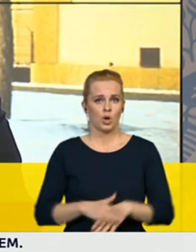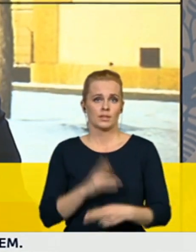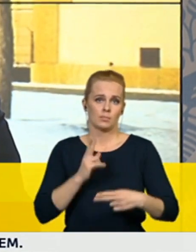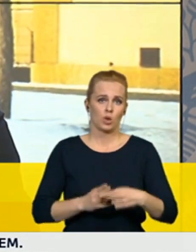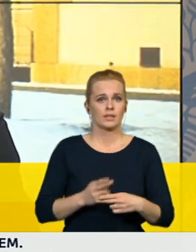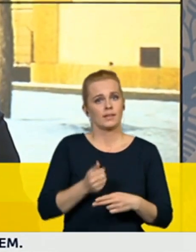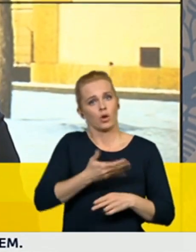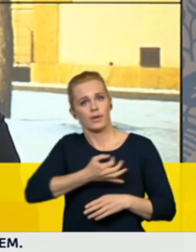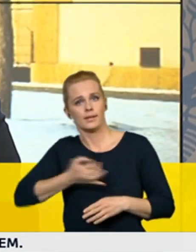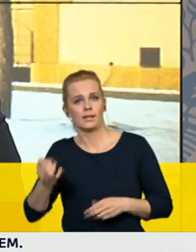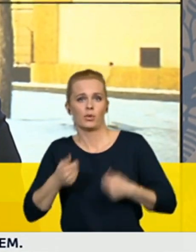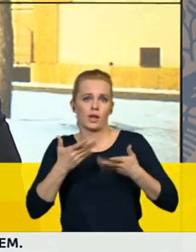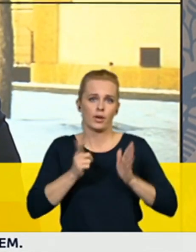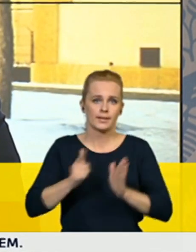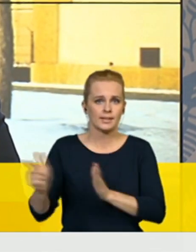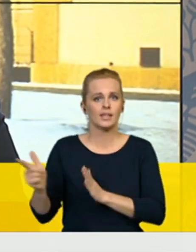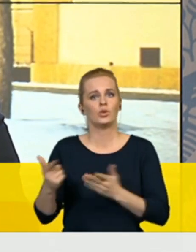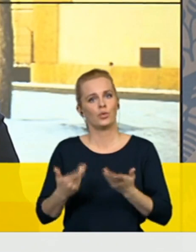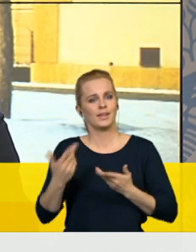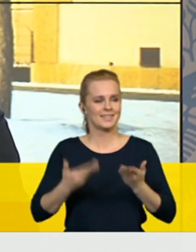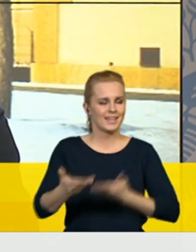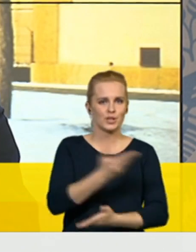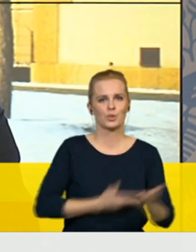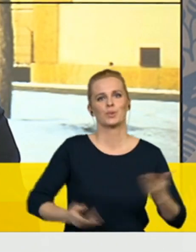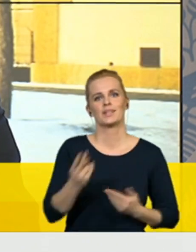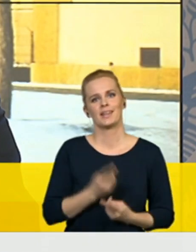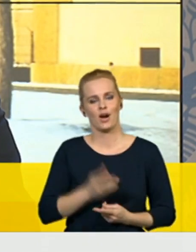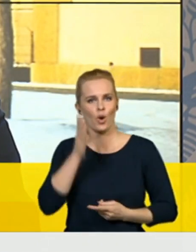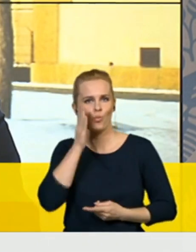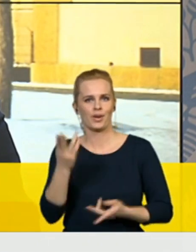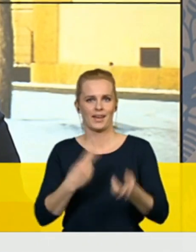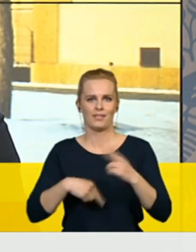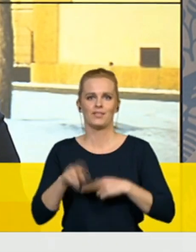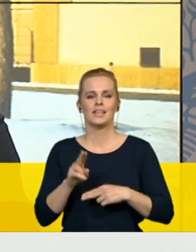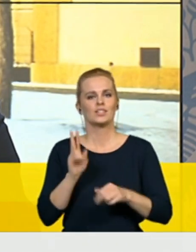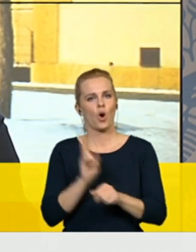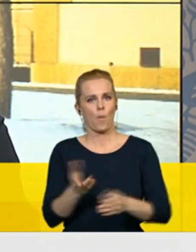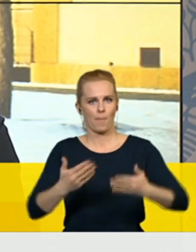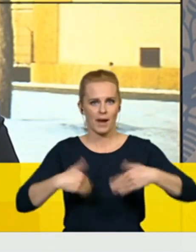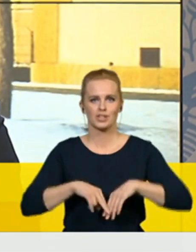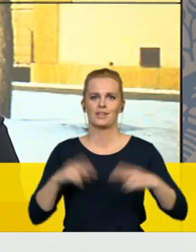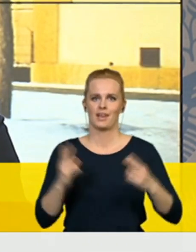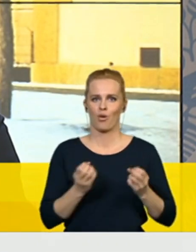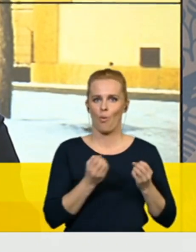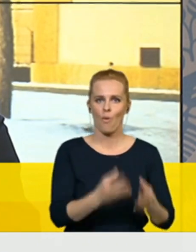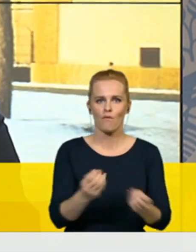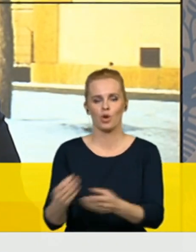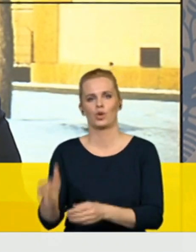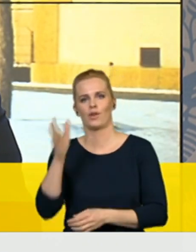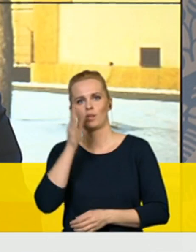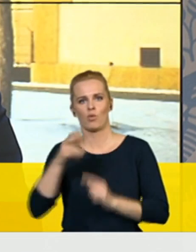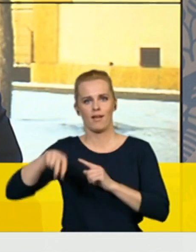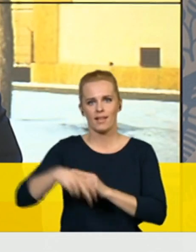týdnech, že ta debata jde trošku jiným směrem. Ta debata šla směrem k tomu, kdy se otevřou sklareály,